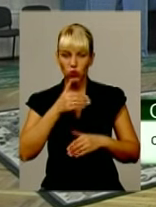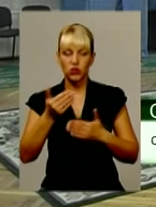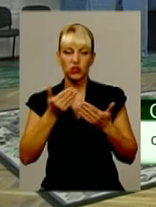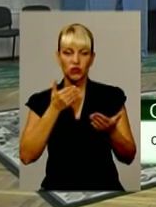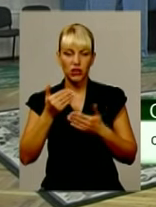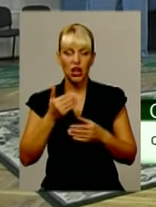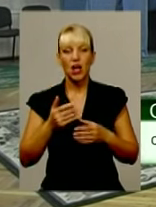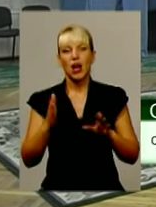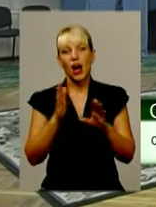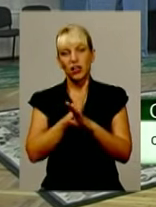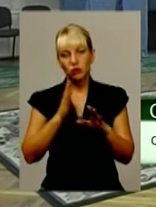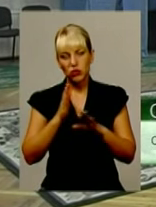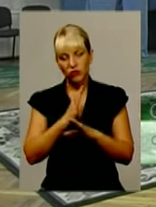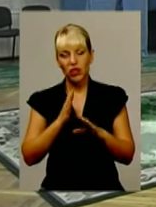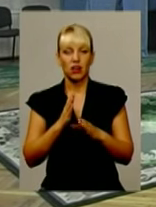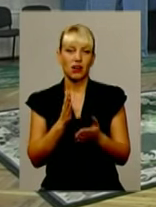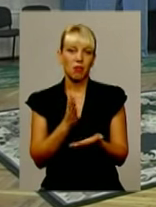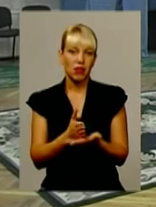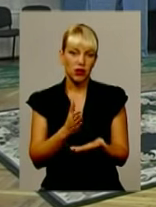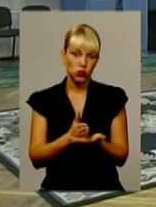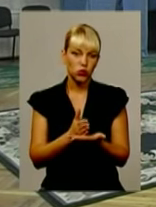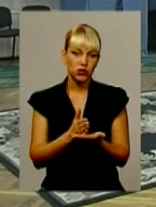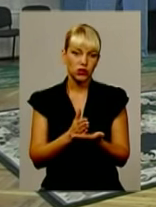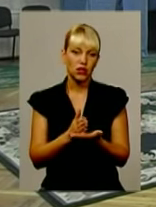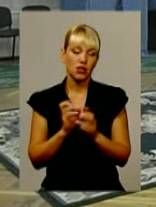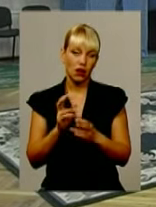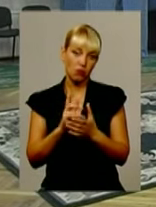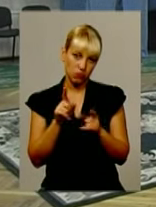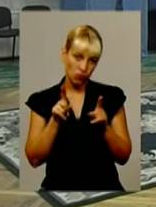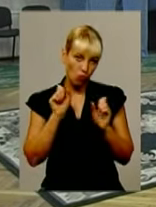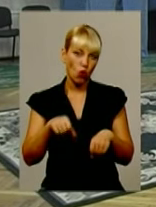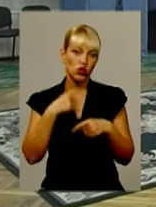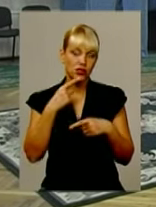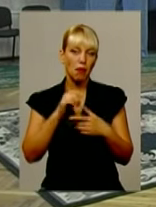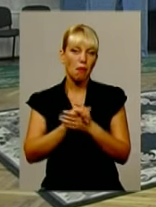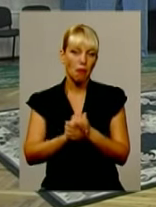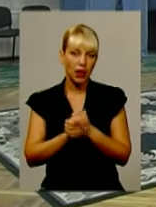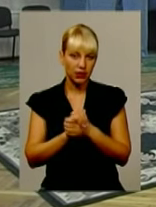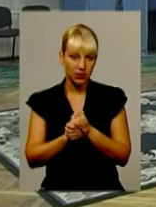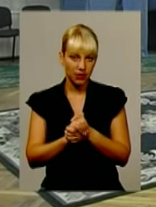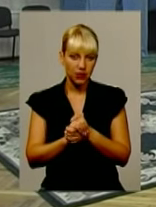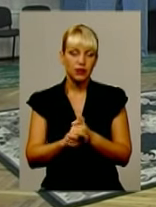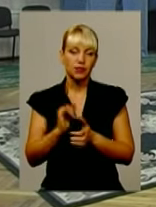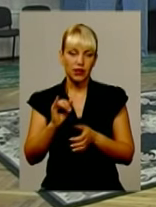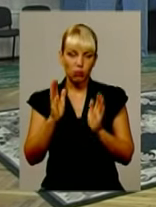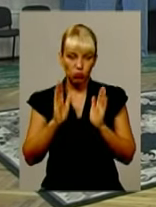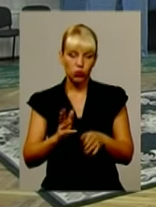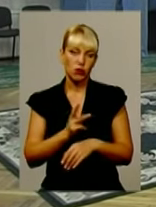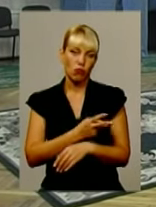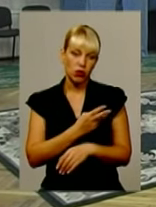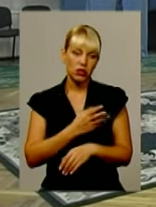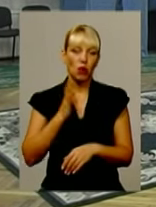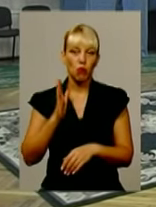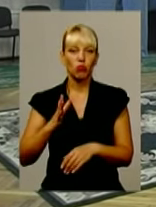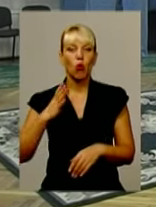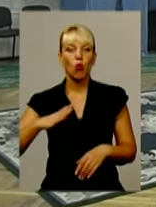атмосфера панує теж така мирна, можна сказати. Ну і будемо